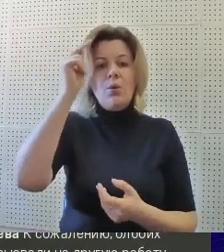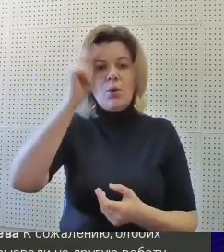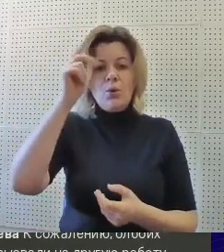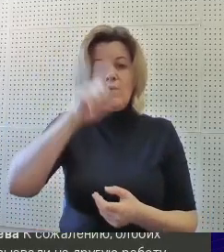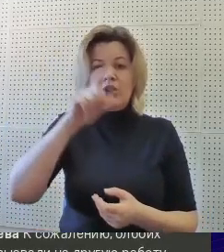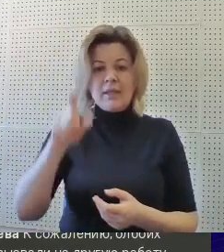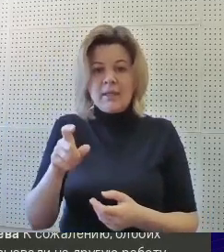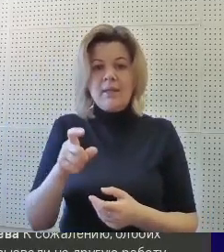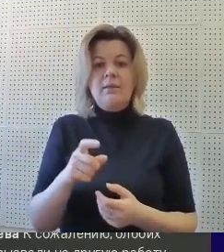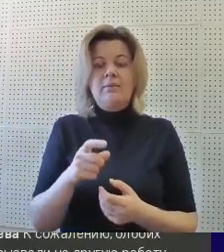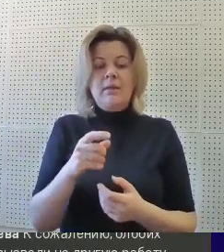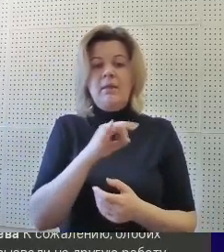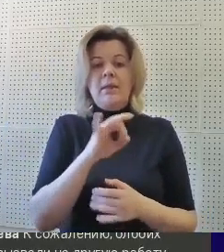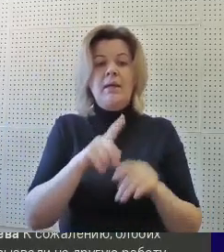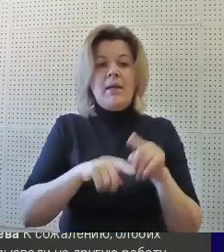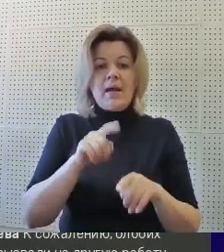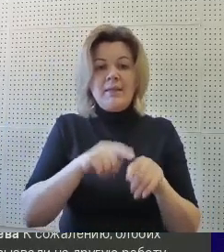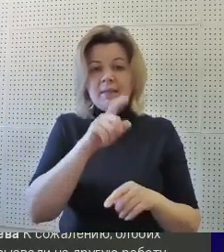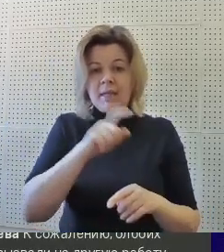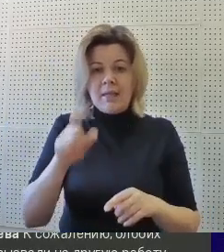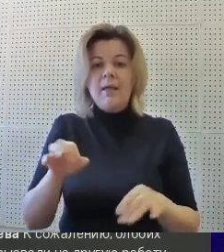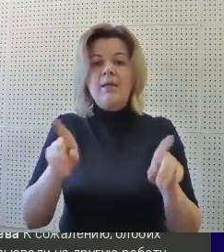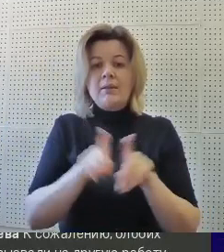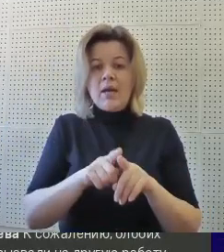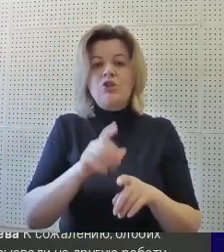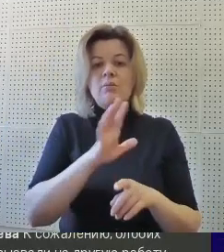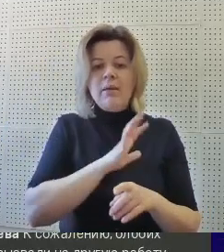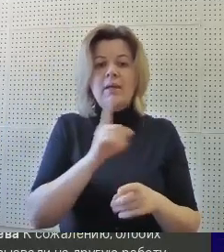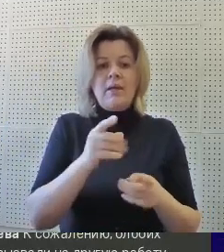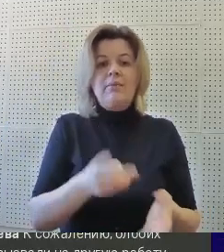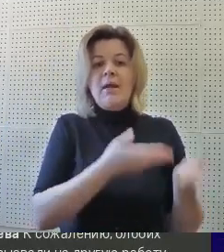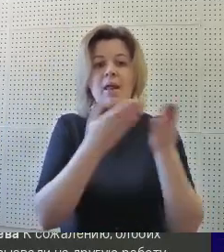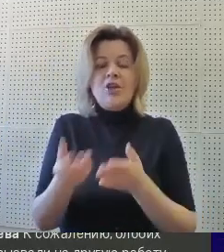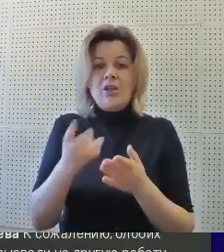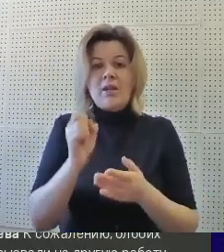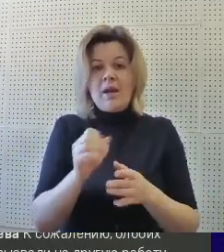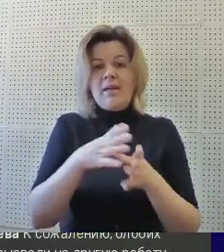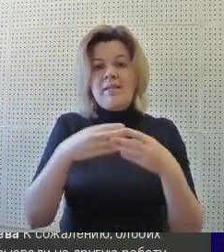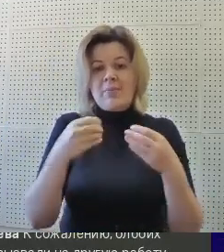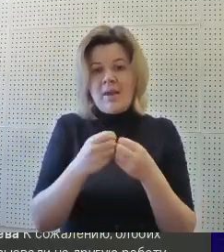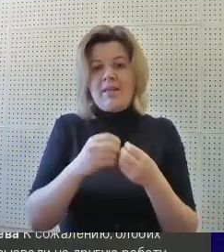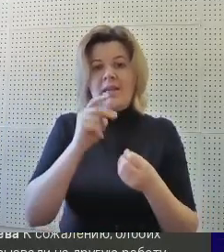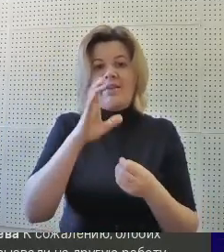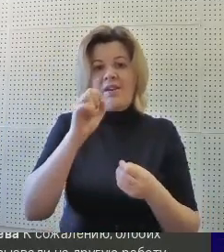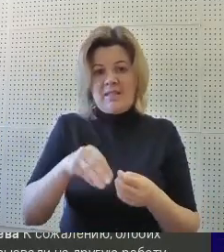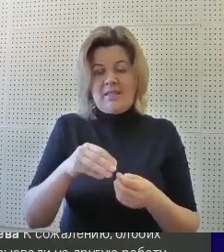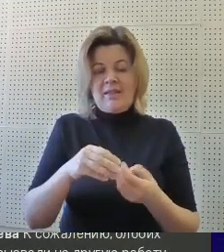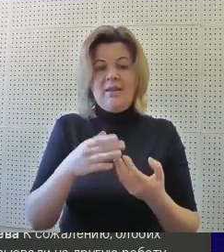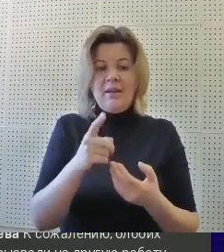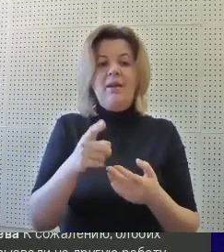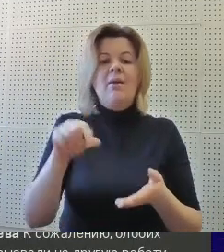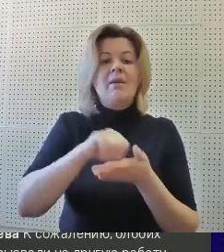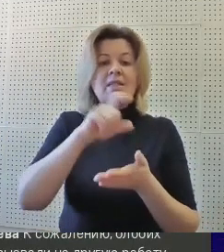Ученики с родителями также были присоединены семейные квесты. Например, в рамках профориентационного